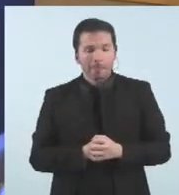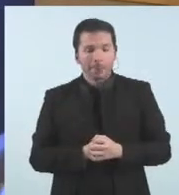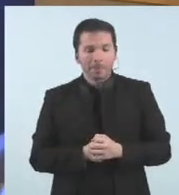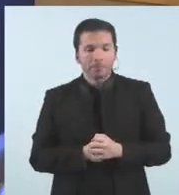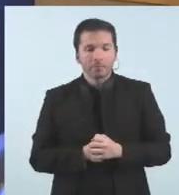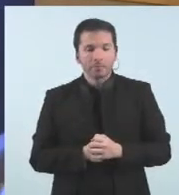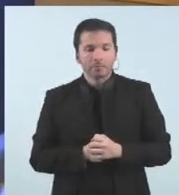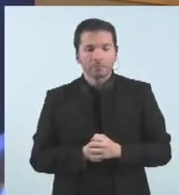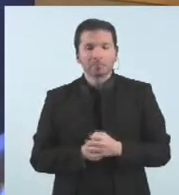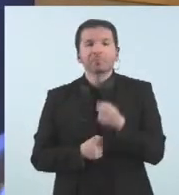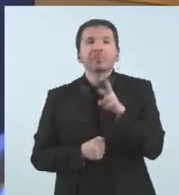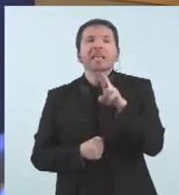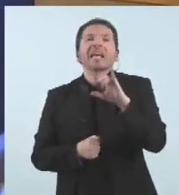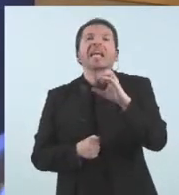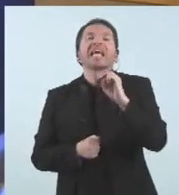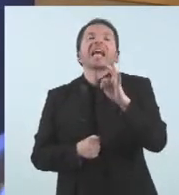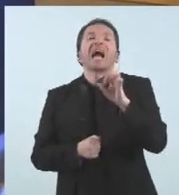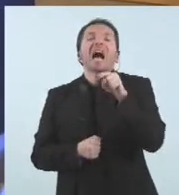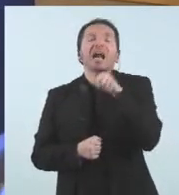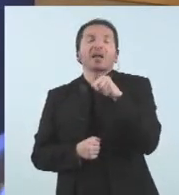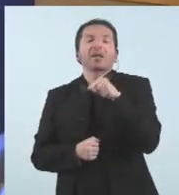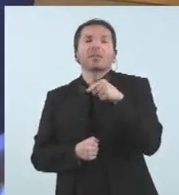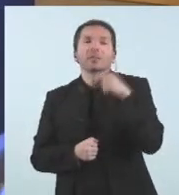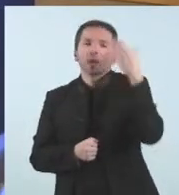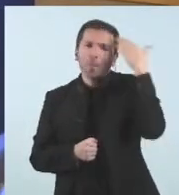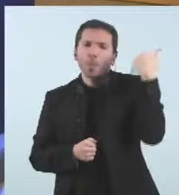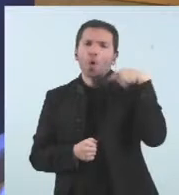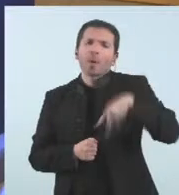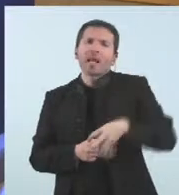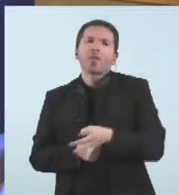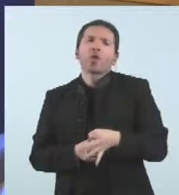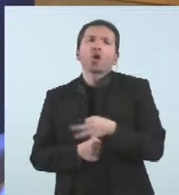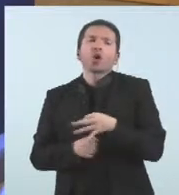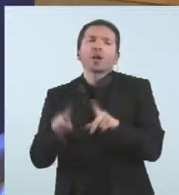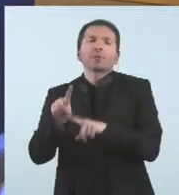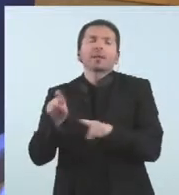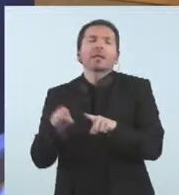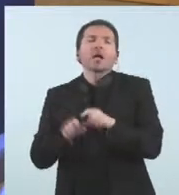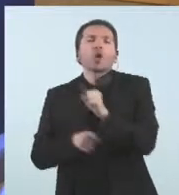a Ricard Puy de Pobla Andorra. Jo li volia preguntar respecte als contagis que ha dit en les residències.